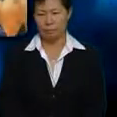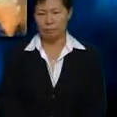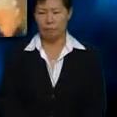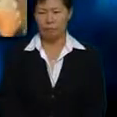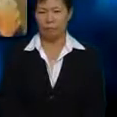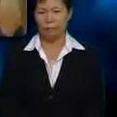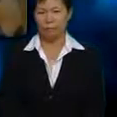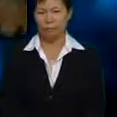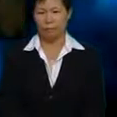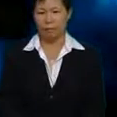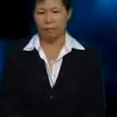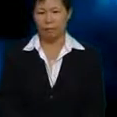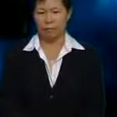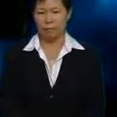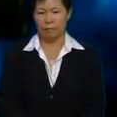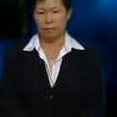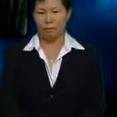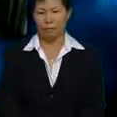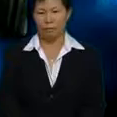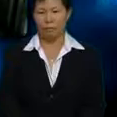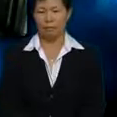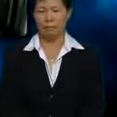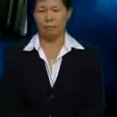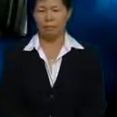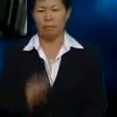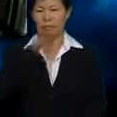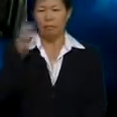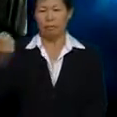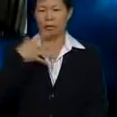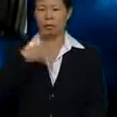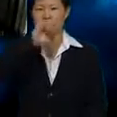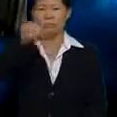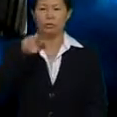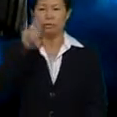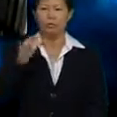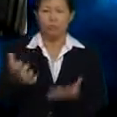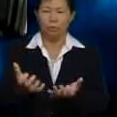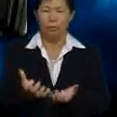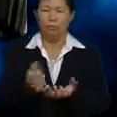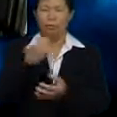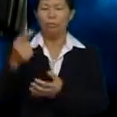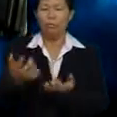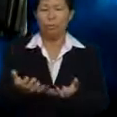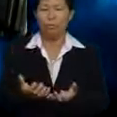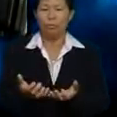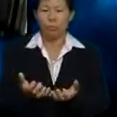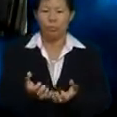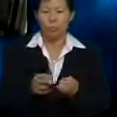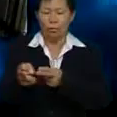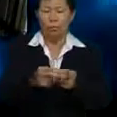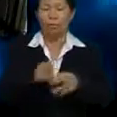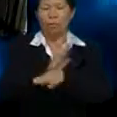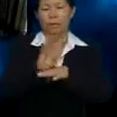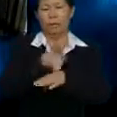Tidak maaf Tidak maaf Umi sendiri yang bagitahu Julia Dia cuma nak uruskan perniagaan tu Itu je pakcik